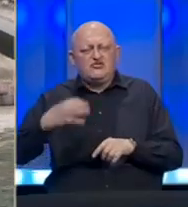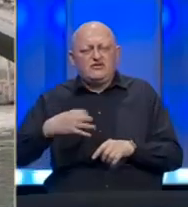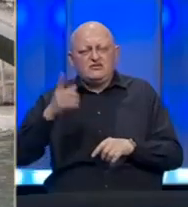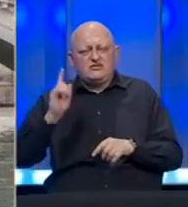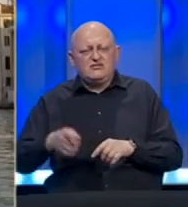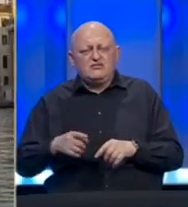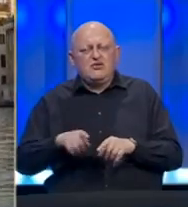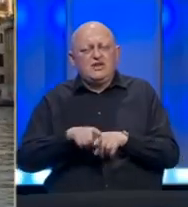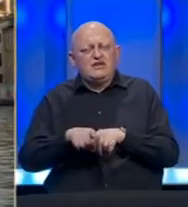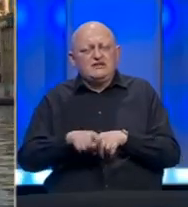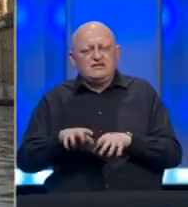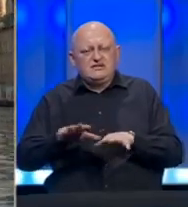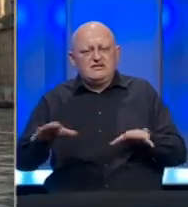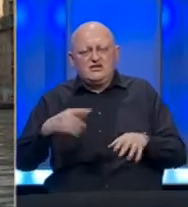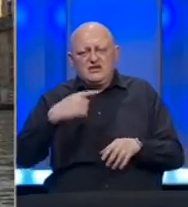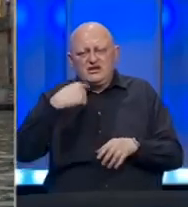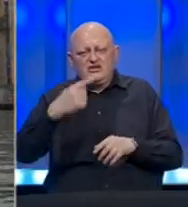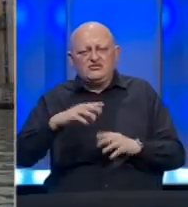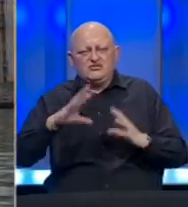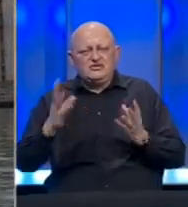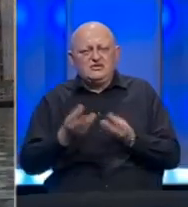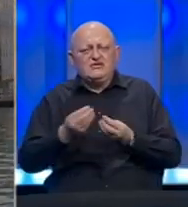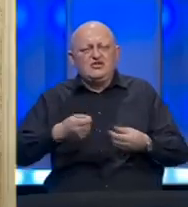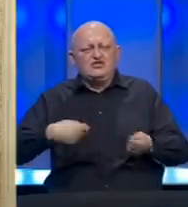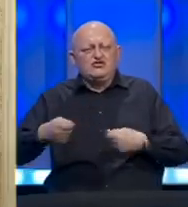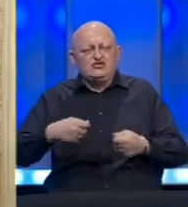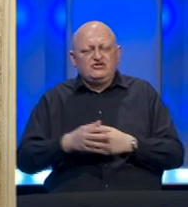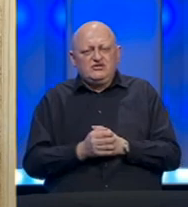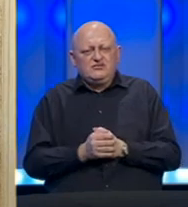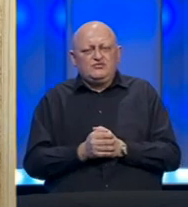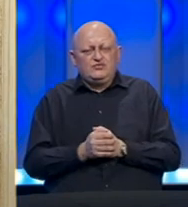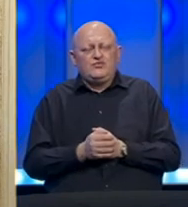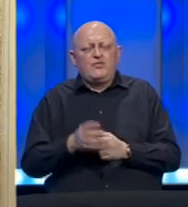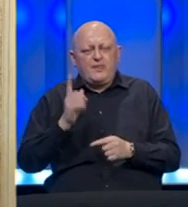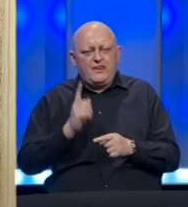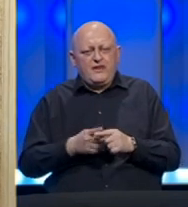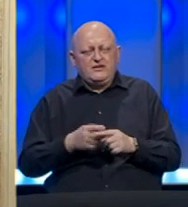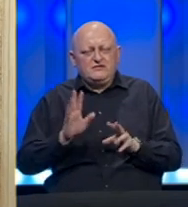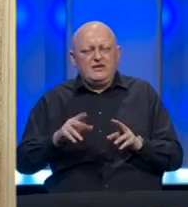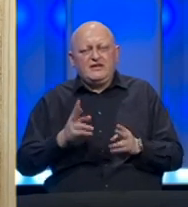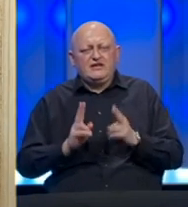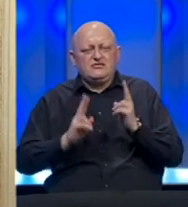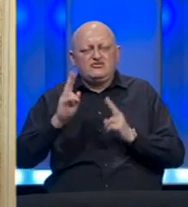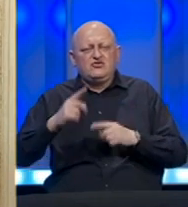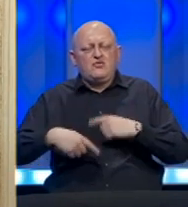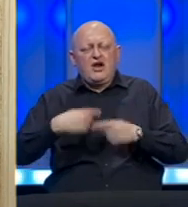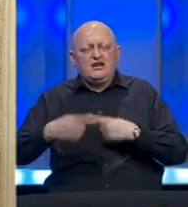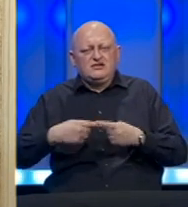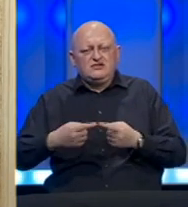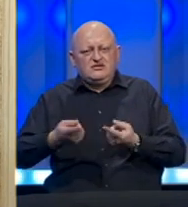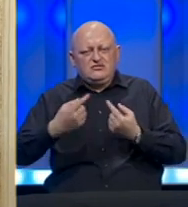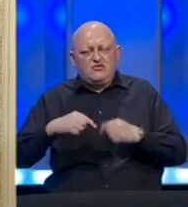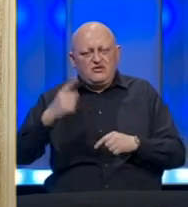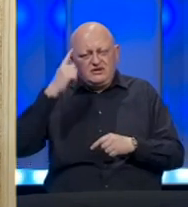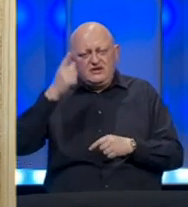mora biti srazmjeran jer je riječ o jedinstvenom tržištu. Istina je da postoje nesuglasice u mehanizmu, a posebno